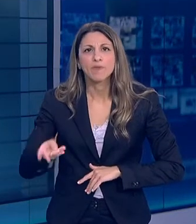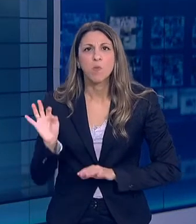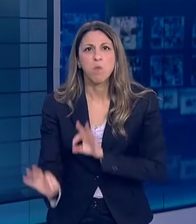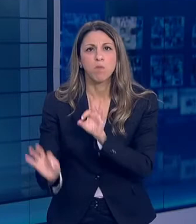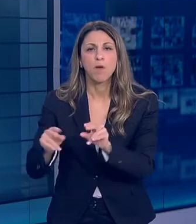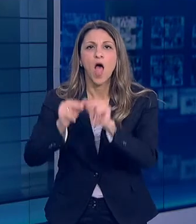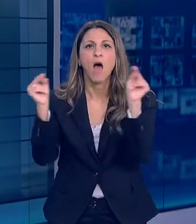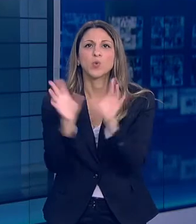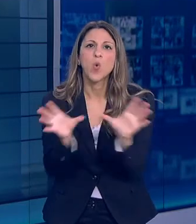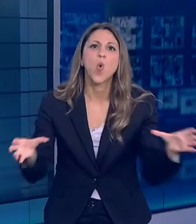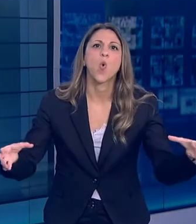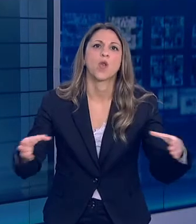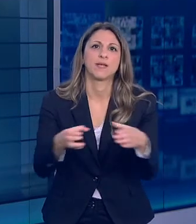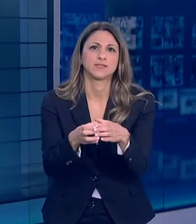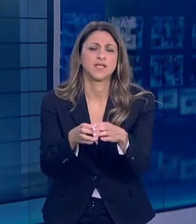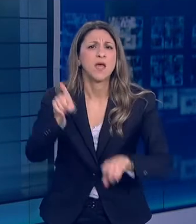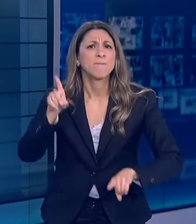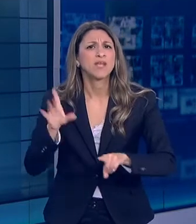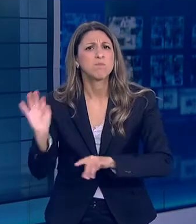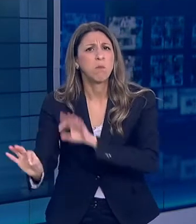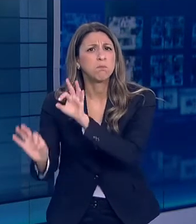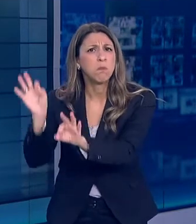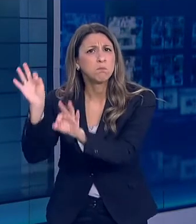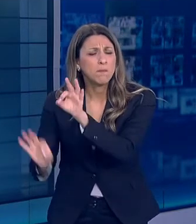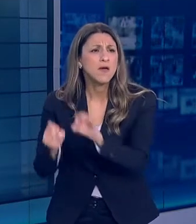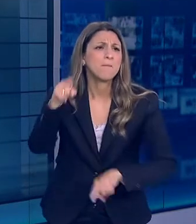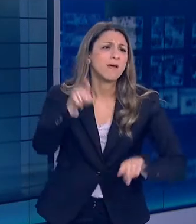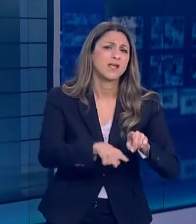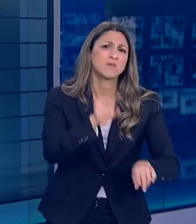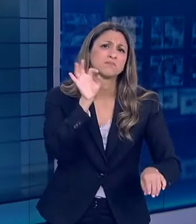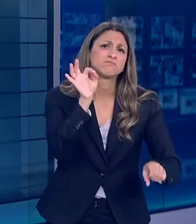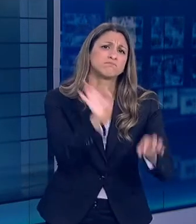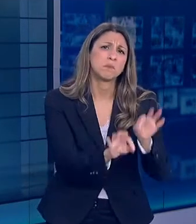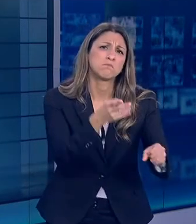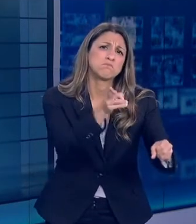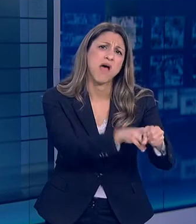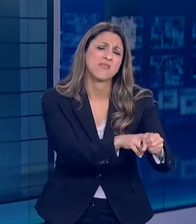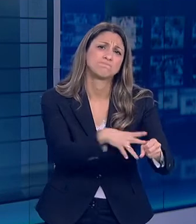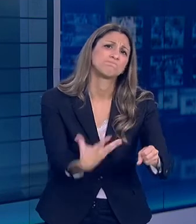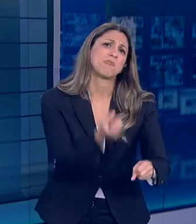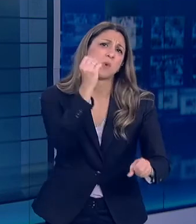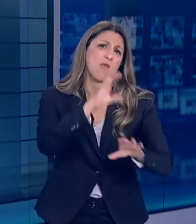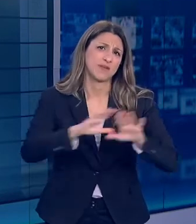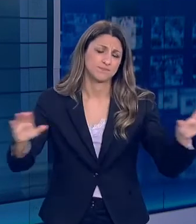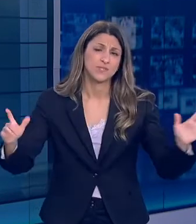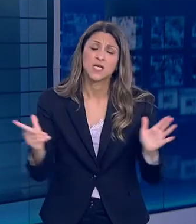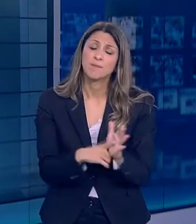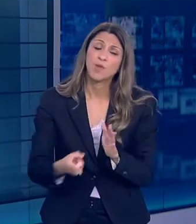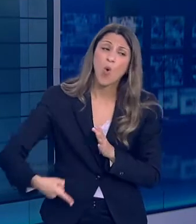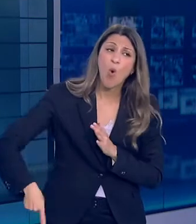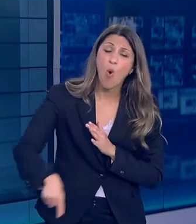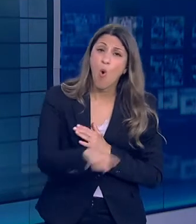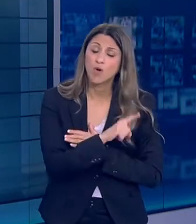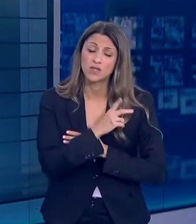εκατομμύρια ανθρώπους να πέρασαν τον κάβο του ιού και εκατοντάδες άλλες χιλιάδες να μην τα καταφέρνουν Χρειαζόμαστε την ταχύα κινητοποίηση των